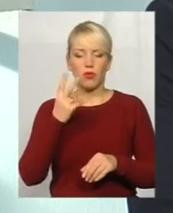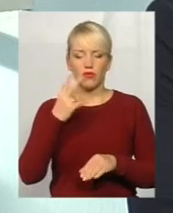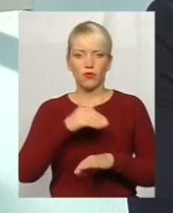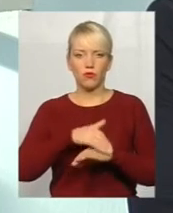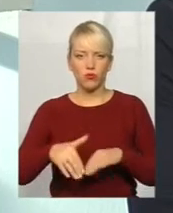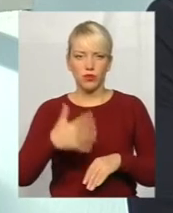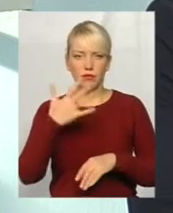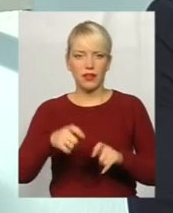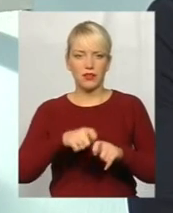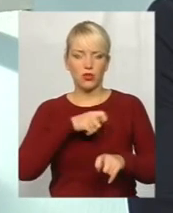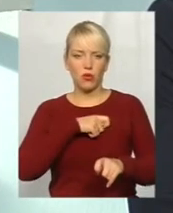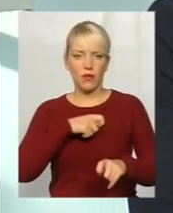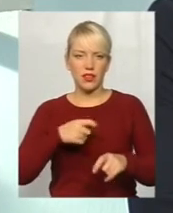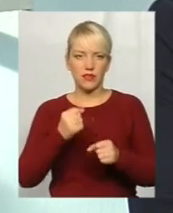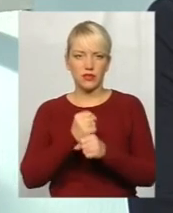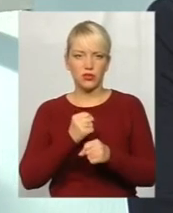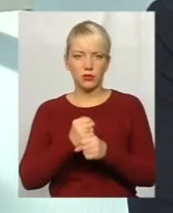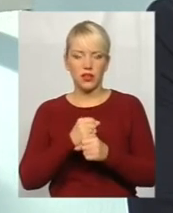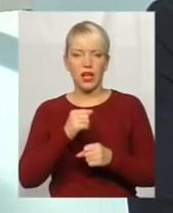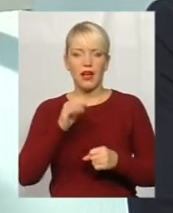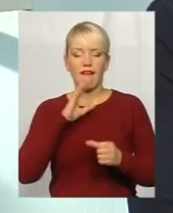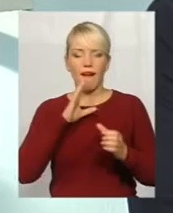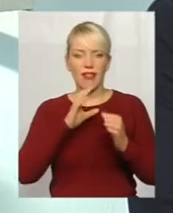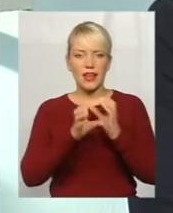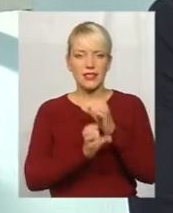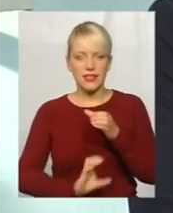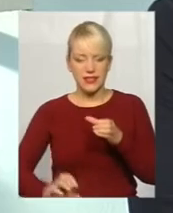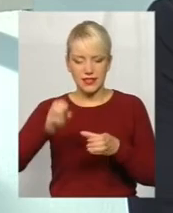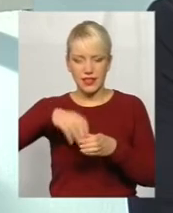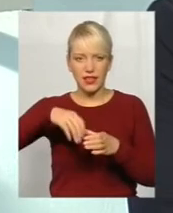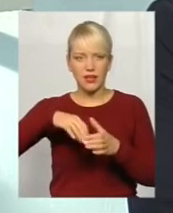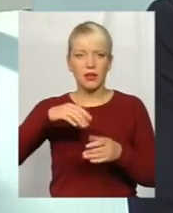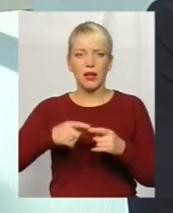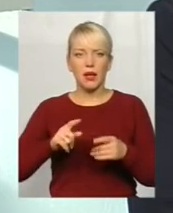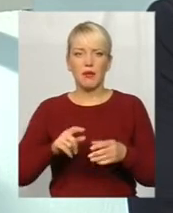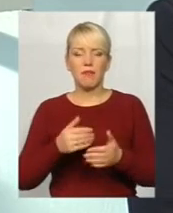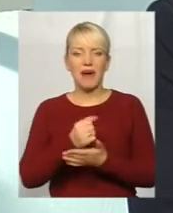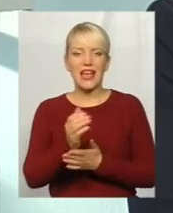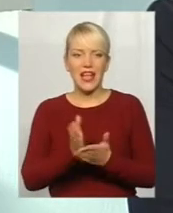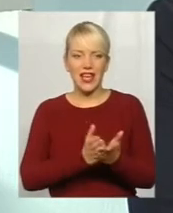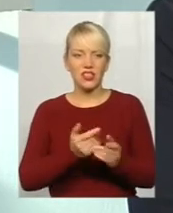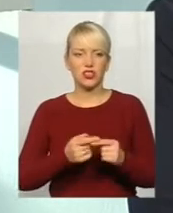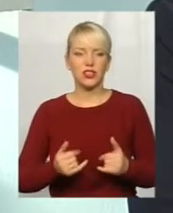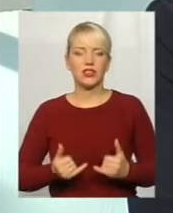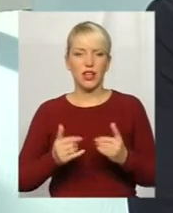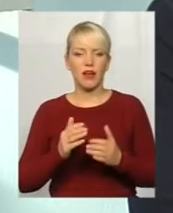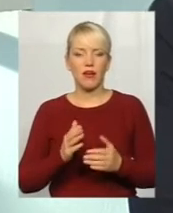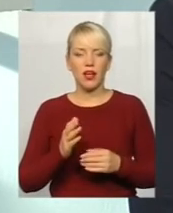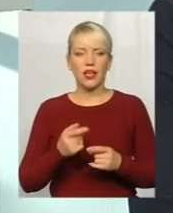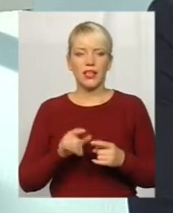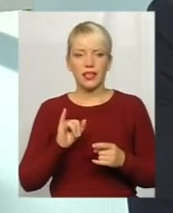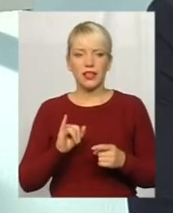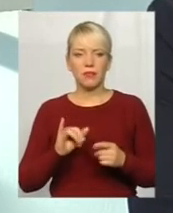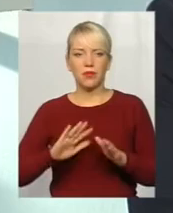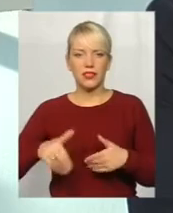біля п'яти кілометрів каналізаційних мереж, біля півтори тисячі потенційних споживачів мають бути. І